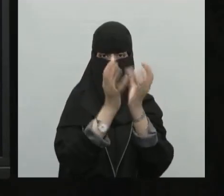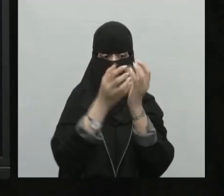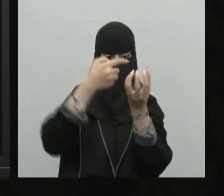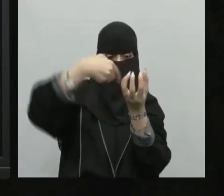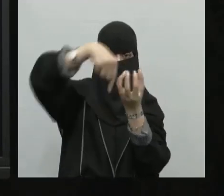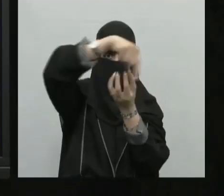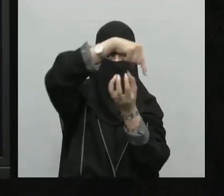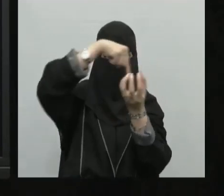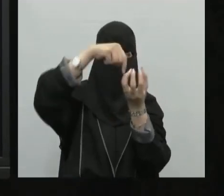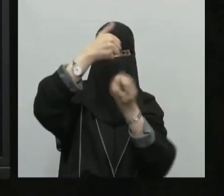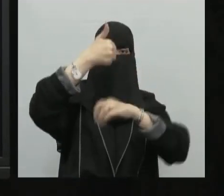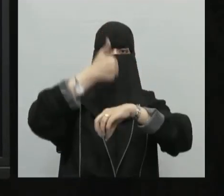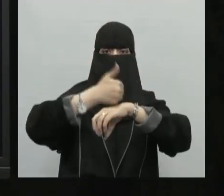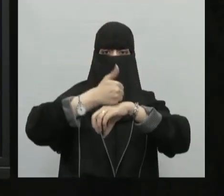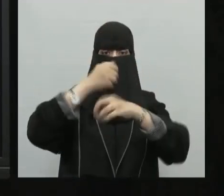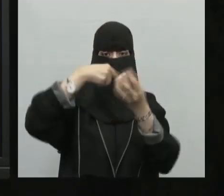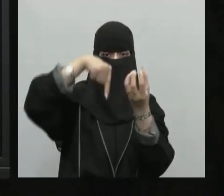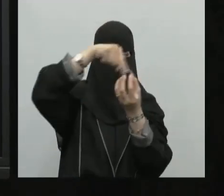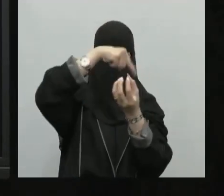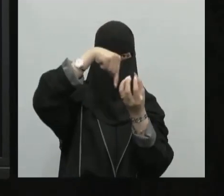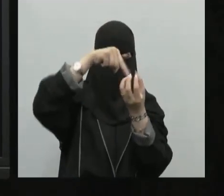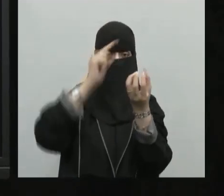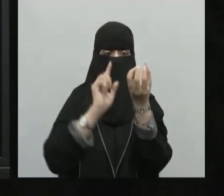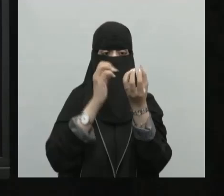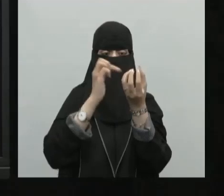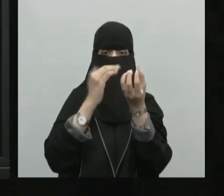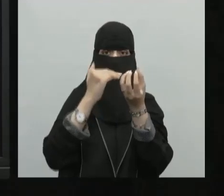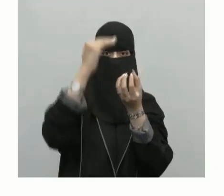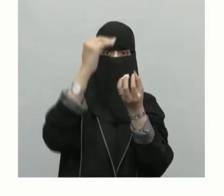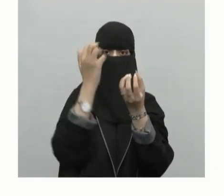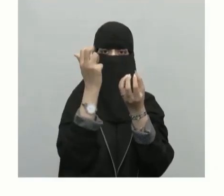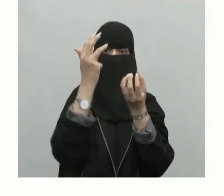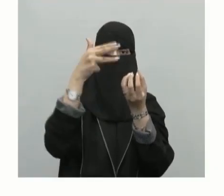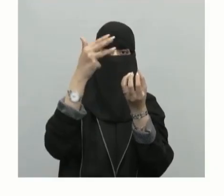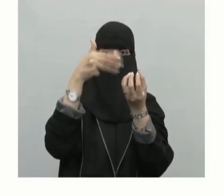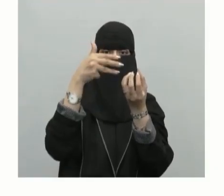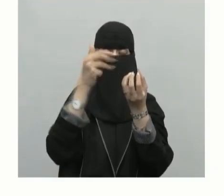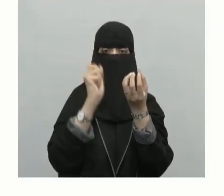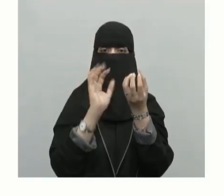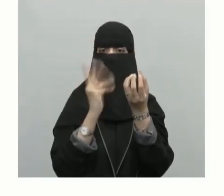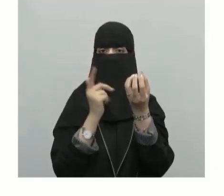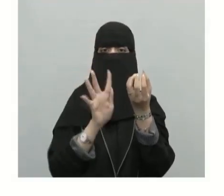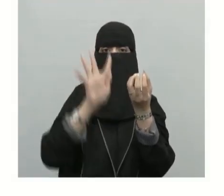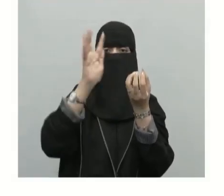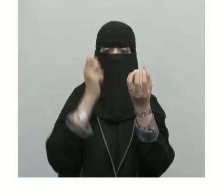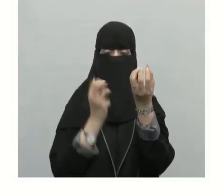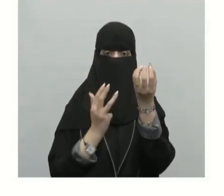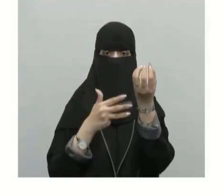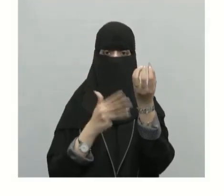وتسعين في النصف الجنوبي من الكرة الأرضية إذن أبناء وبنات الطلاب